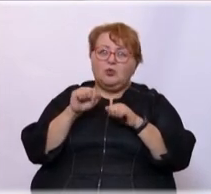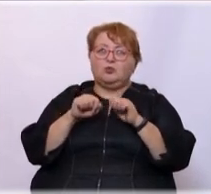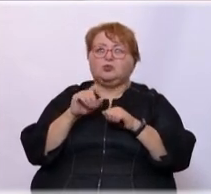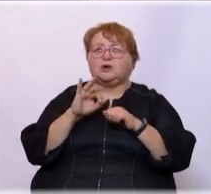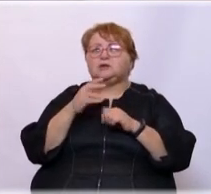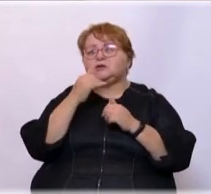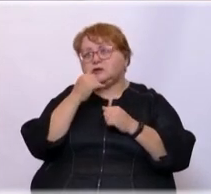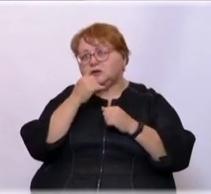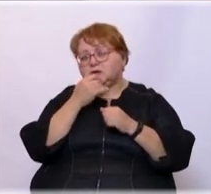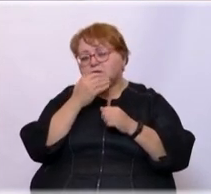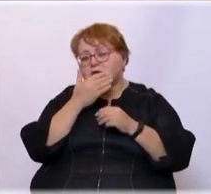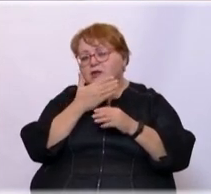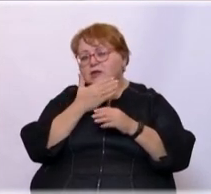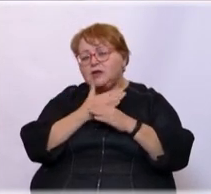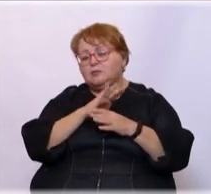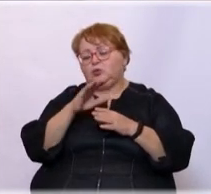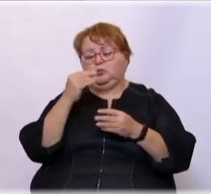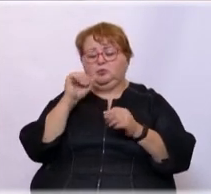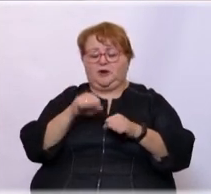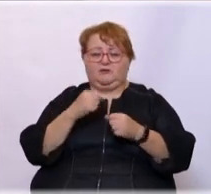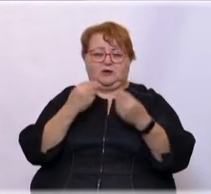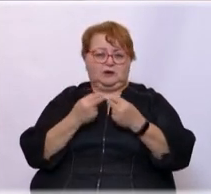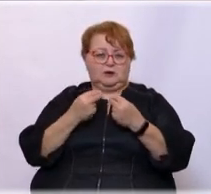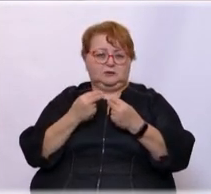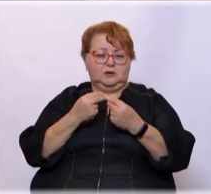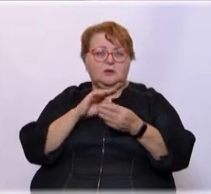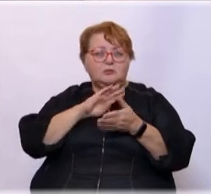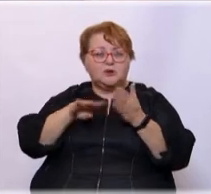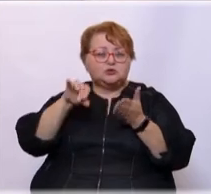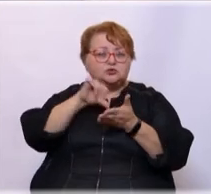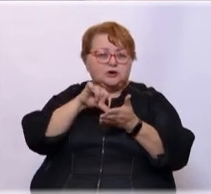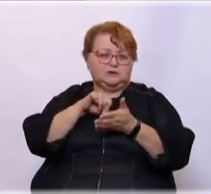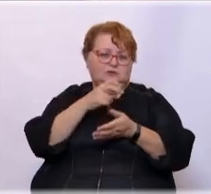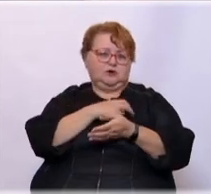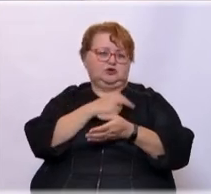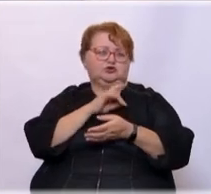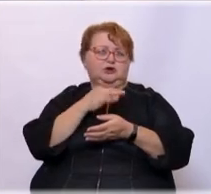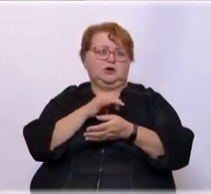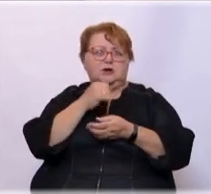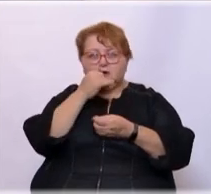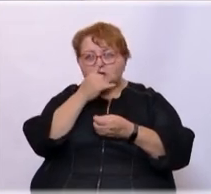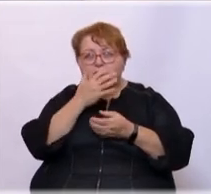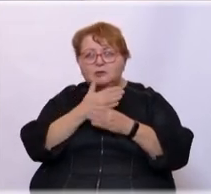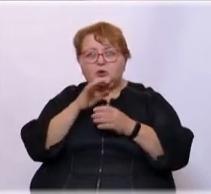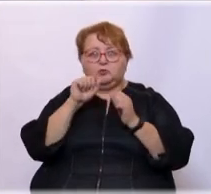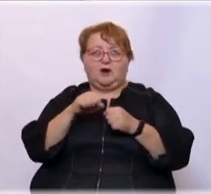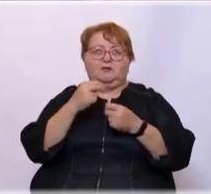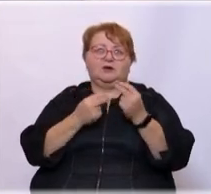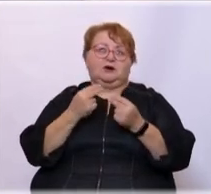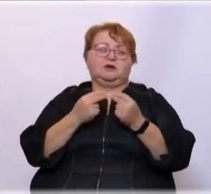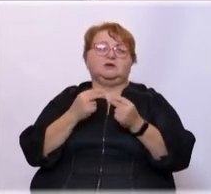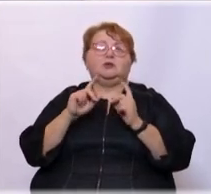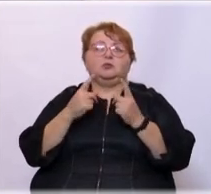Они не имеют права играть без участия врачей. Не имеют права играть. Потому что